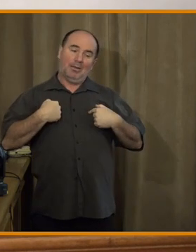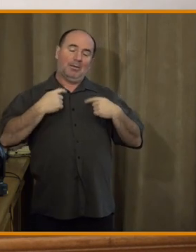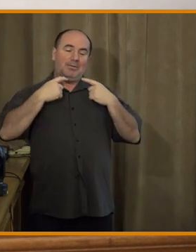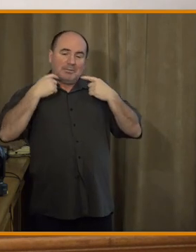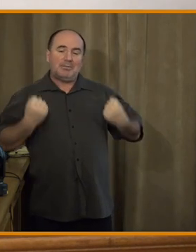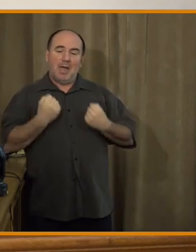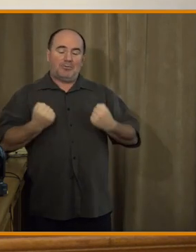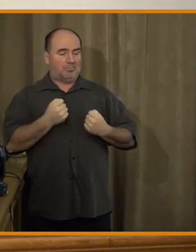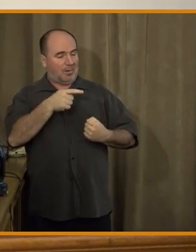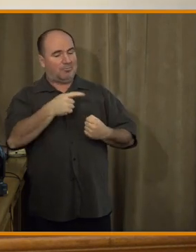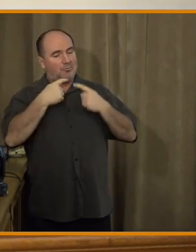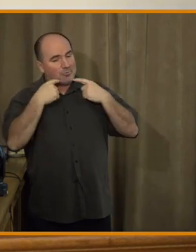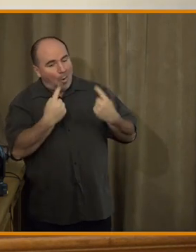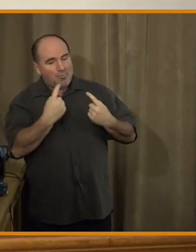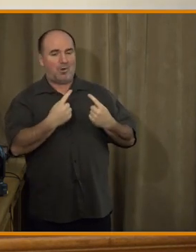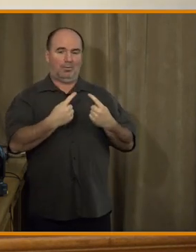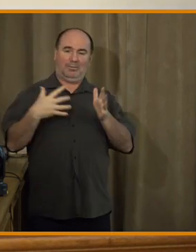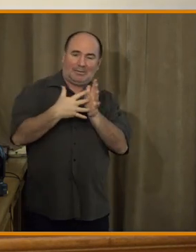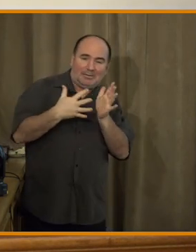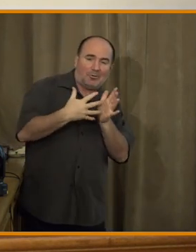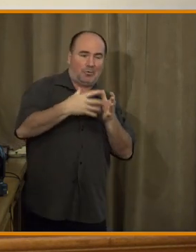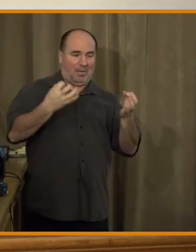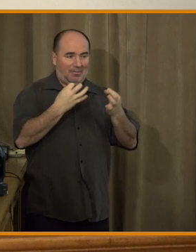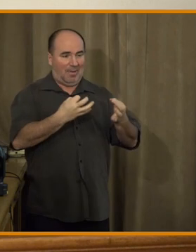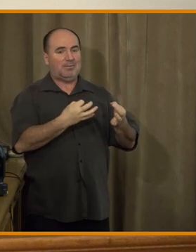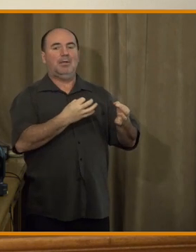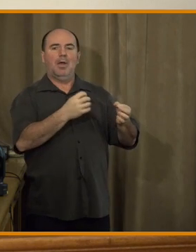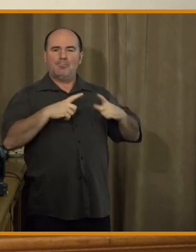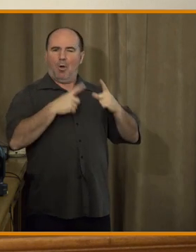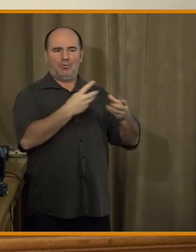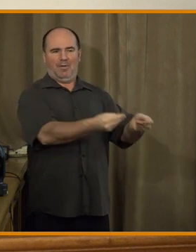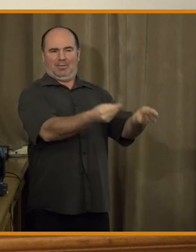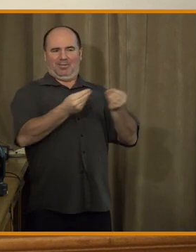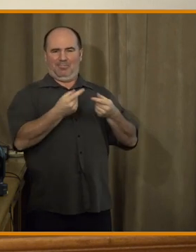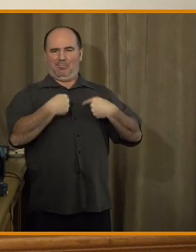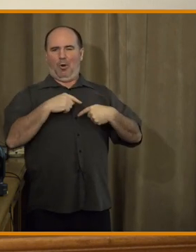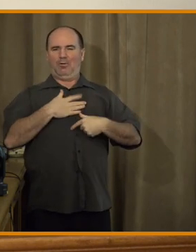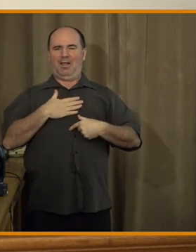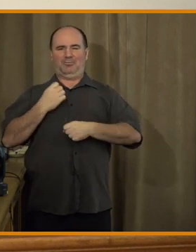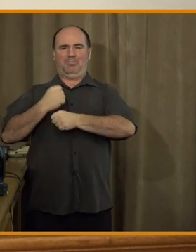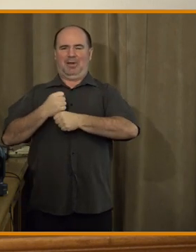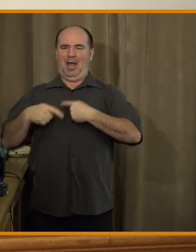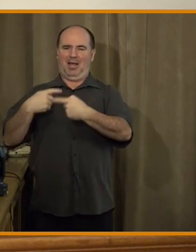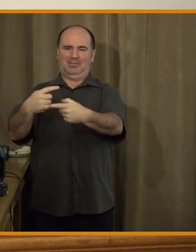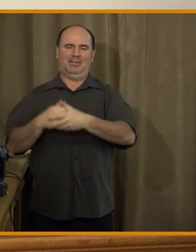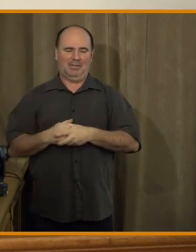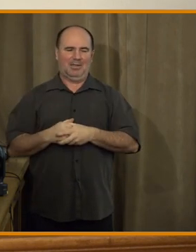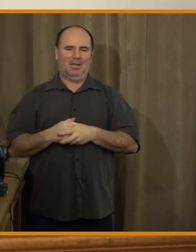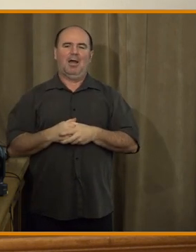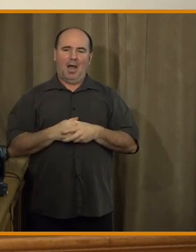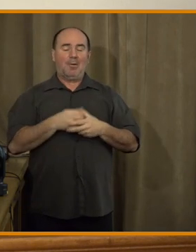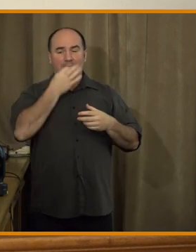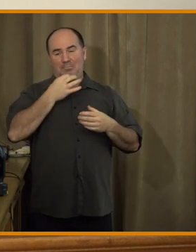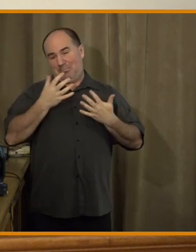které právě ulehčí tu rutinní práci. V podstatě půjdeme v tom nastoupeném směru, který máme, co se týče